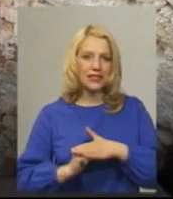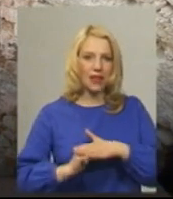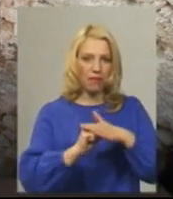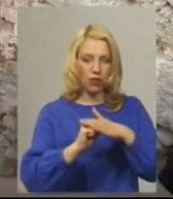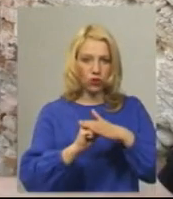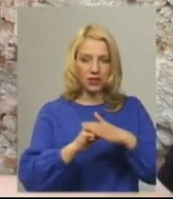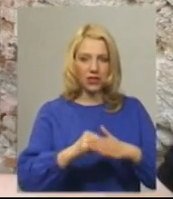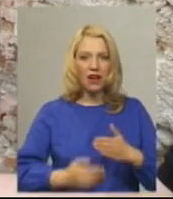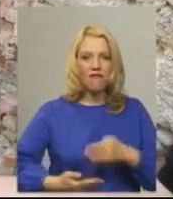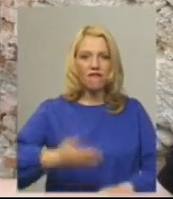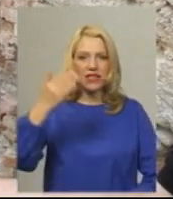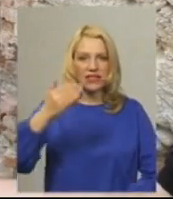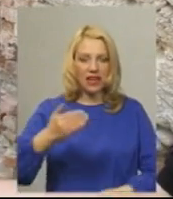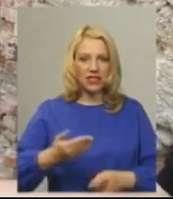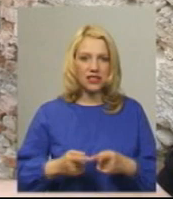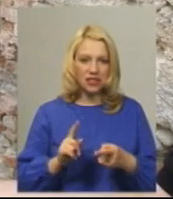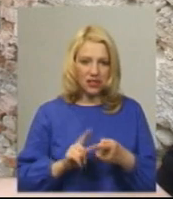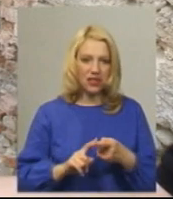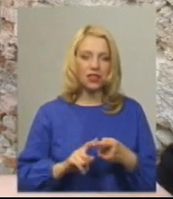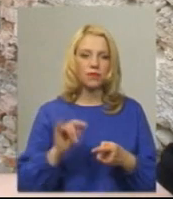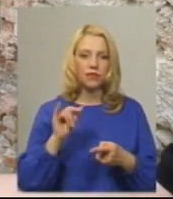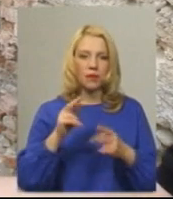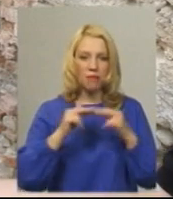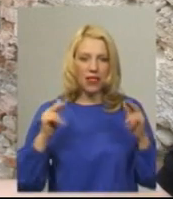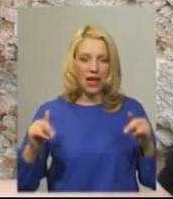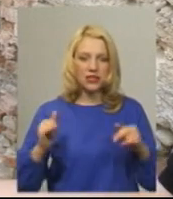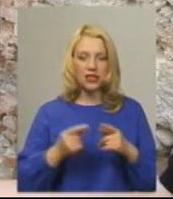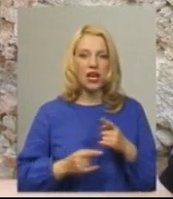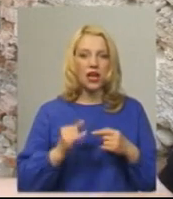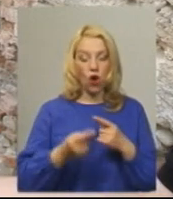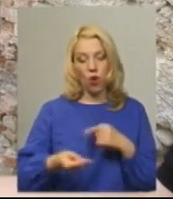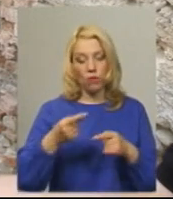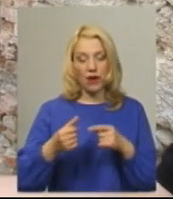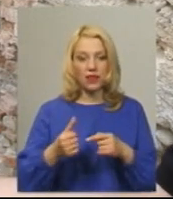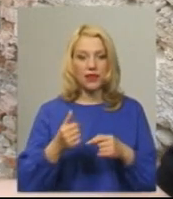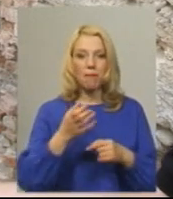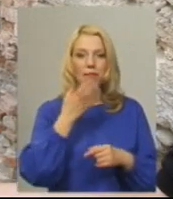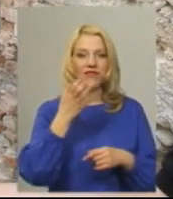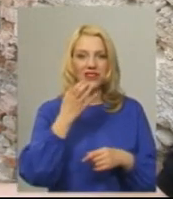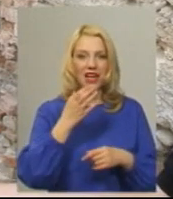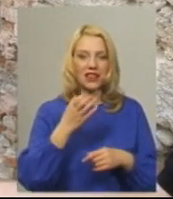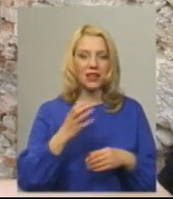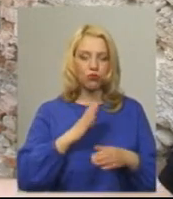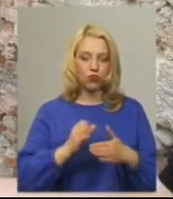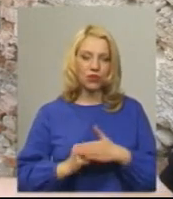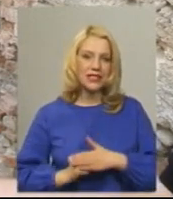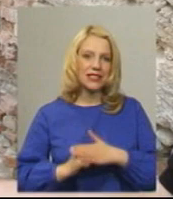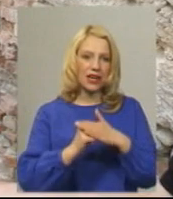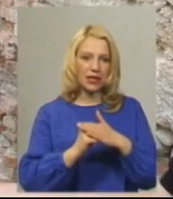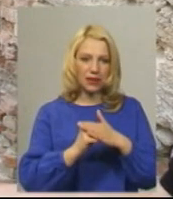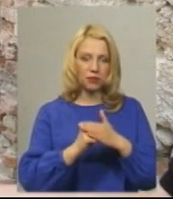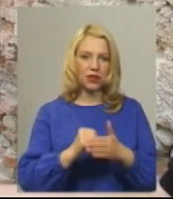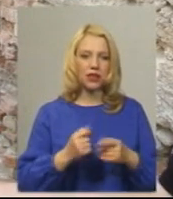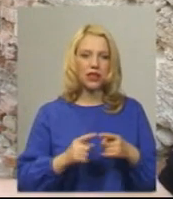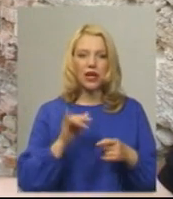фасадної стіні палацу, обратний фасад південний закріплений контрфорсами.